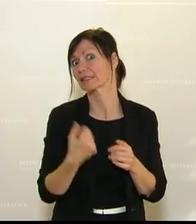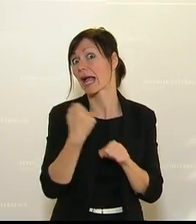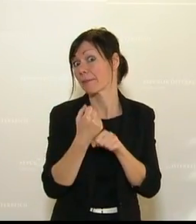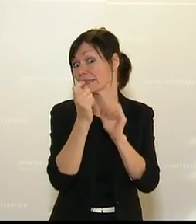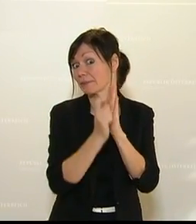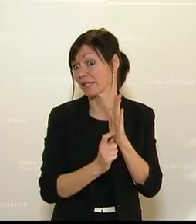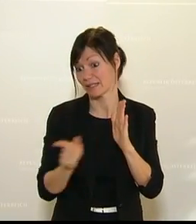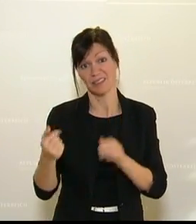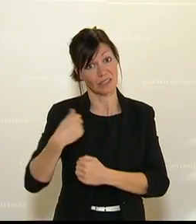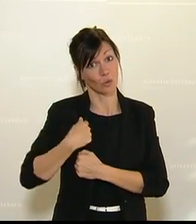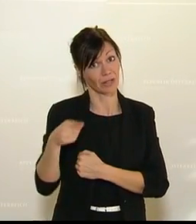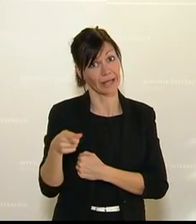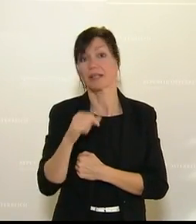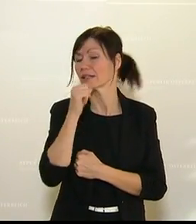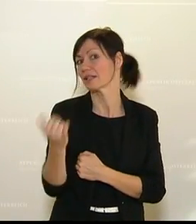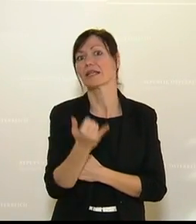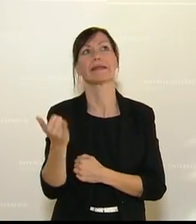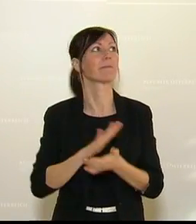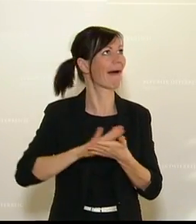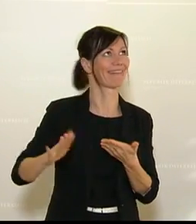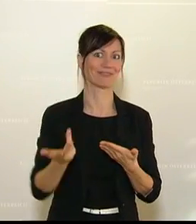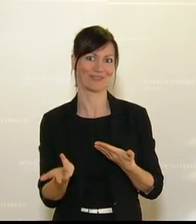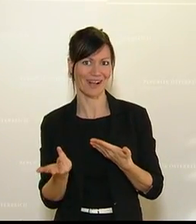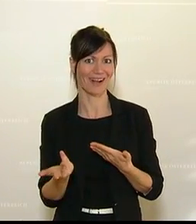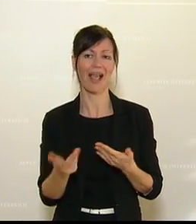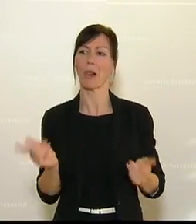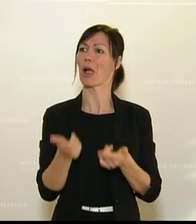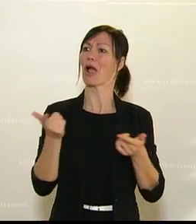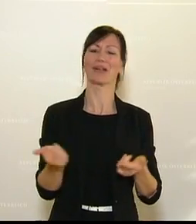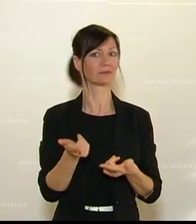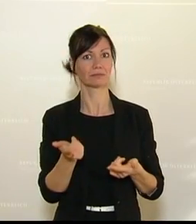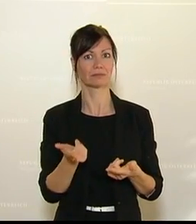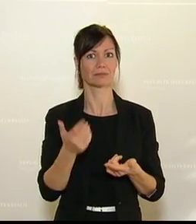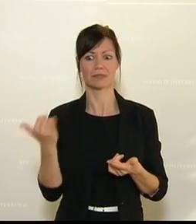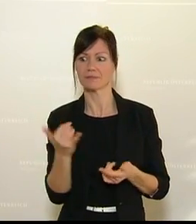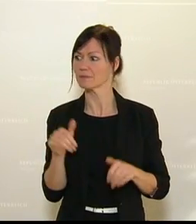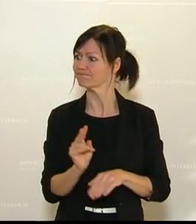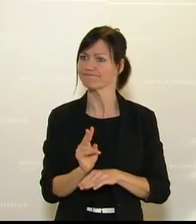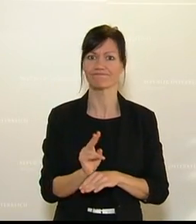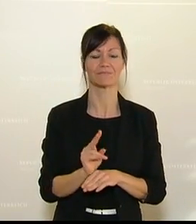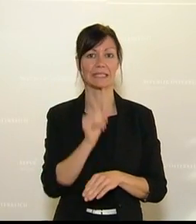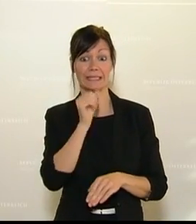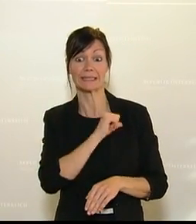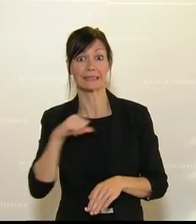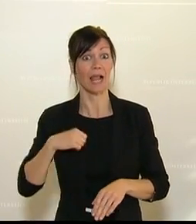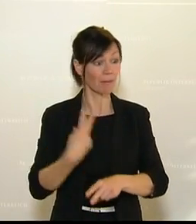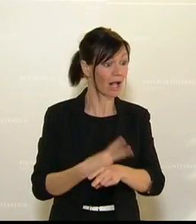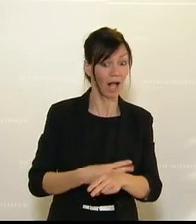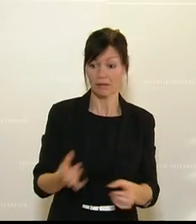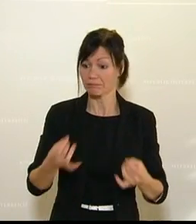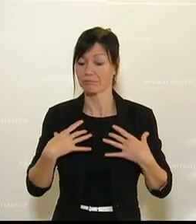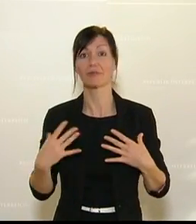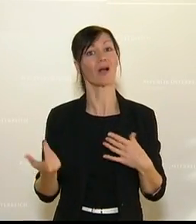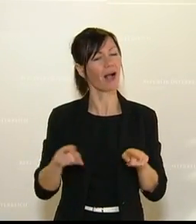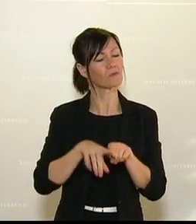Soldatinnen und Soldaten nicht immer leicht. alle müssen ständig aufpassen, nicht selbst krank zu werden, sich selbst durch die